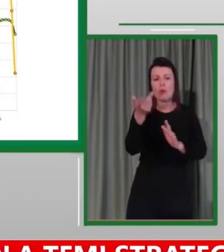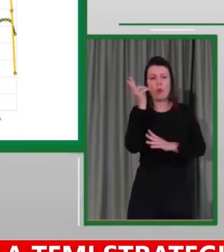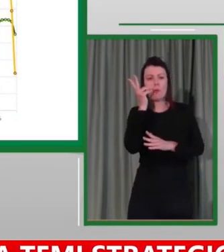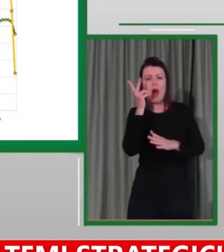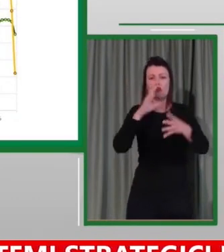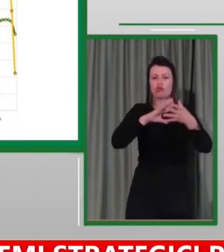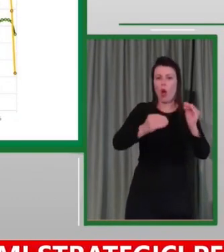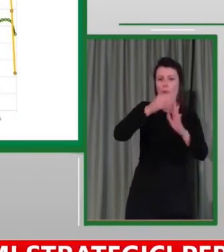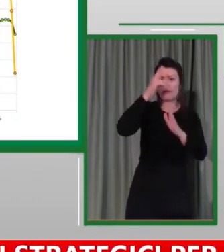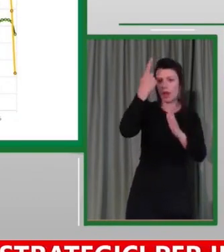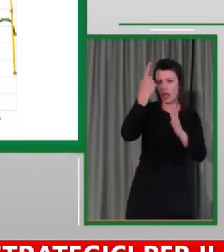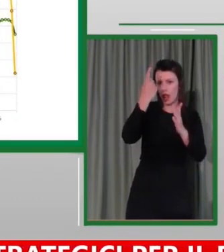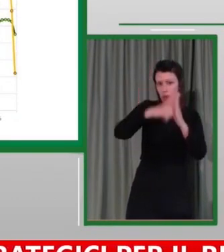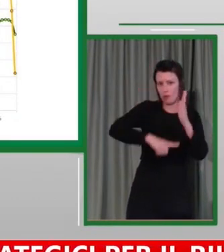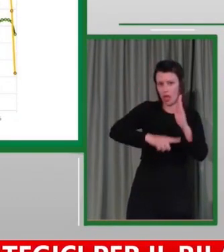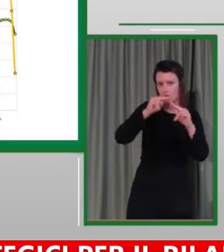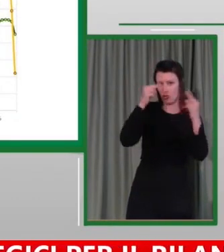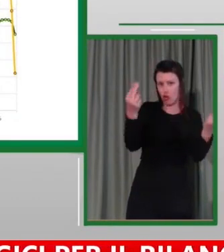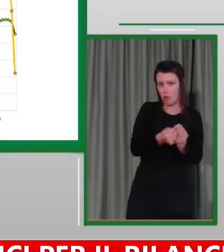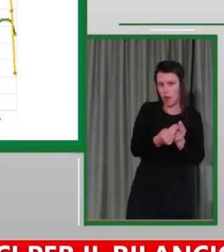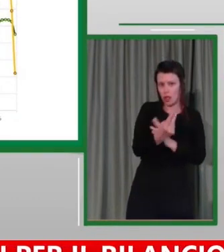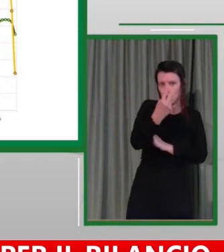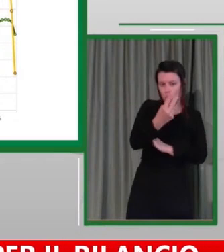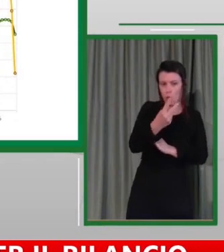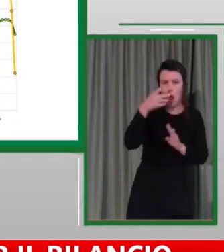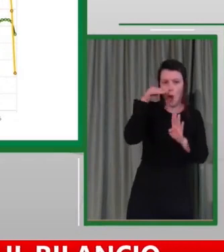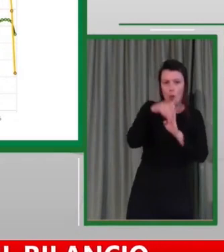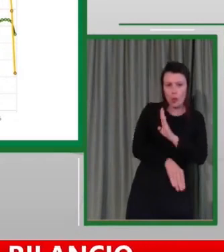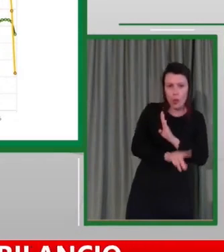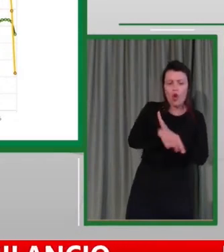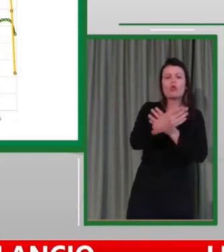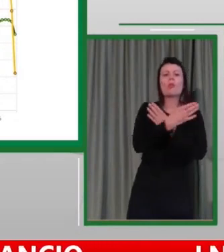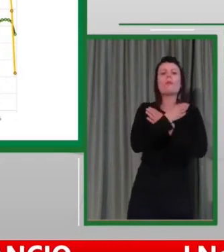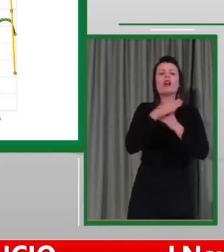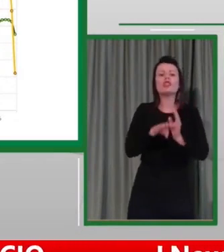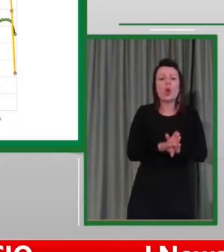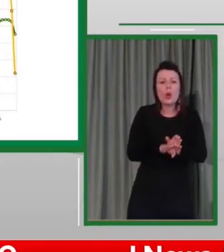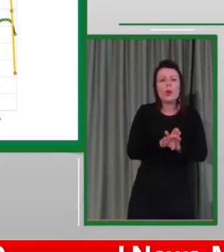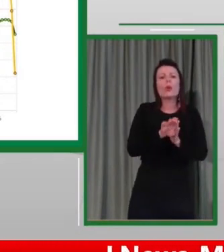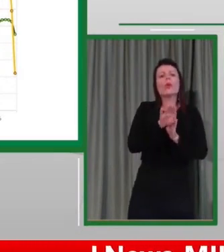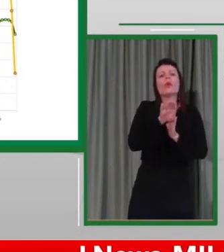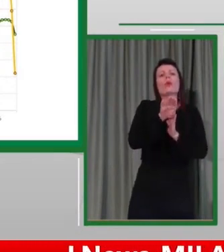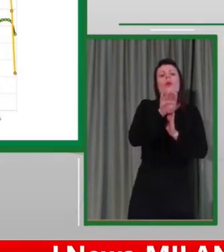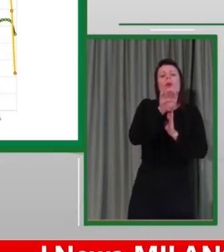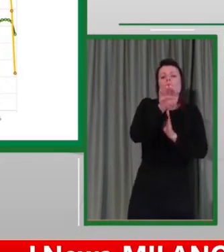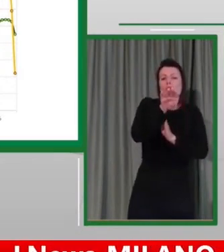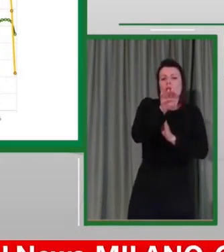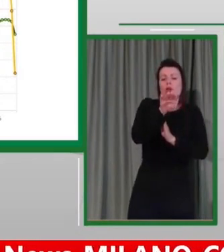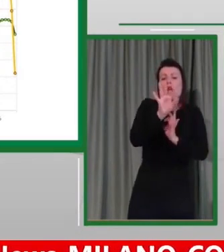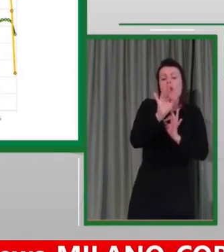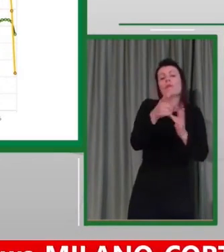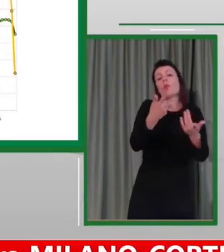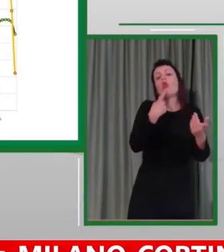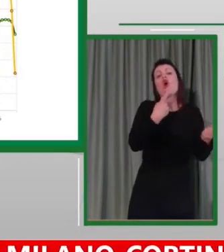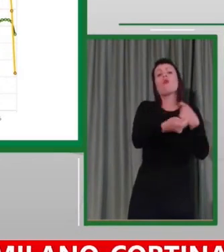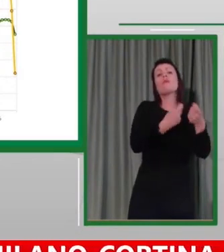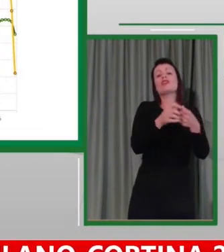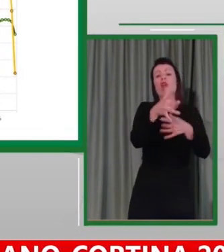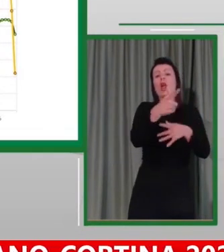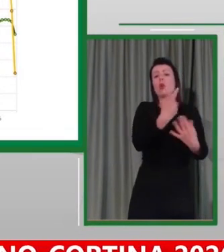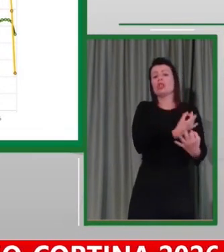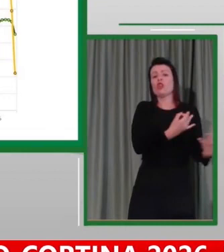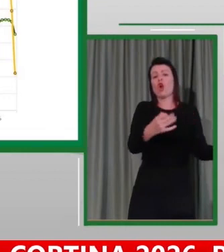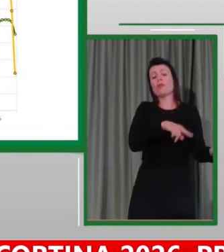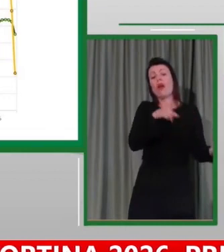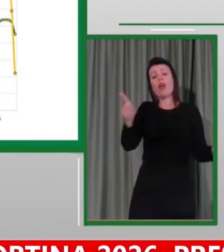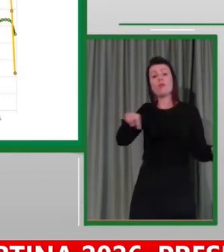e poi, col mese di maggio, il traffico ritorna progressivamente. Quello commerciale già alla normalità, quello privato